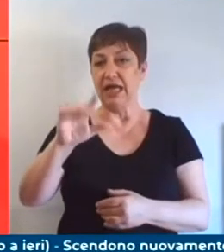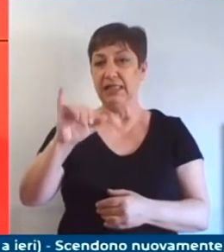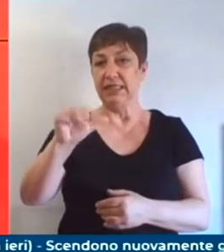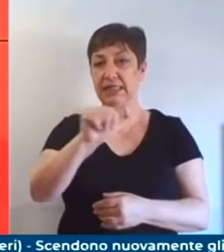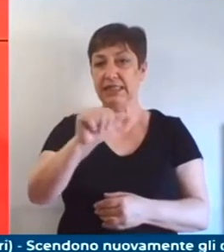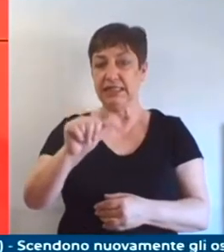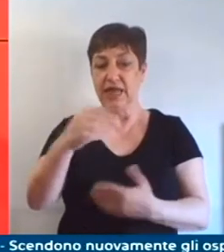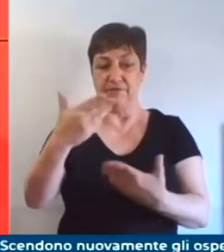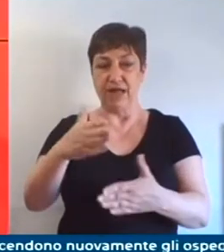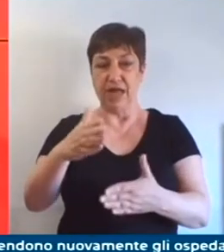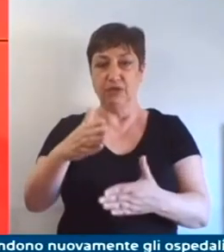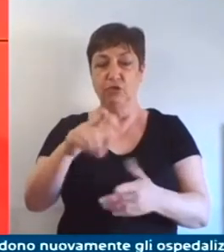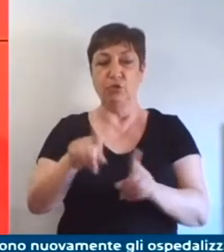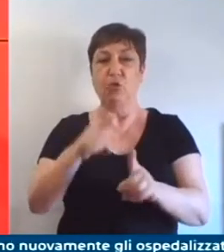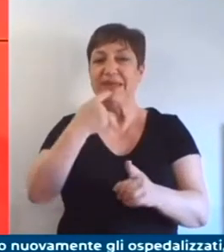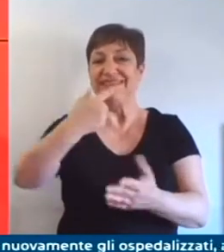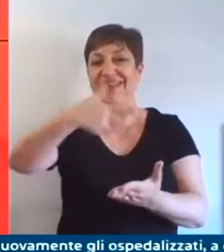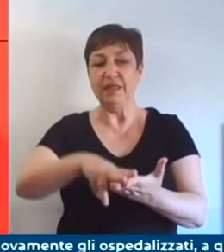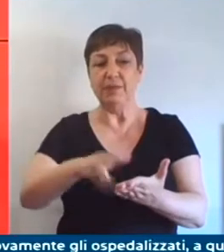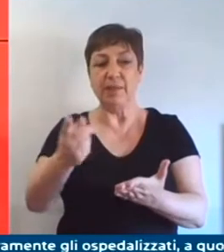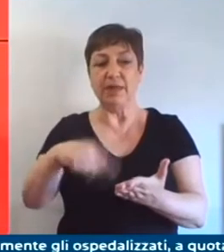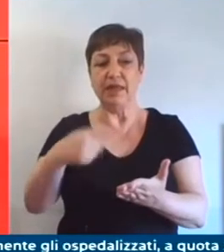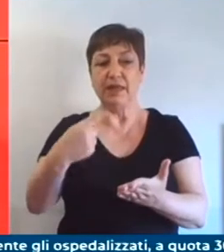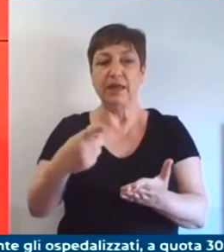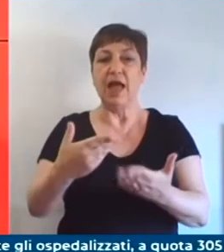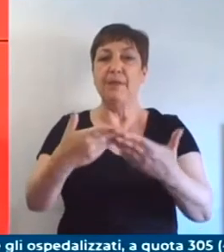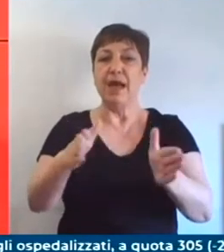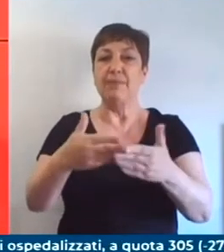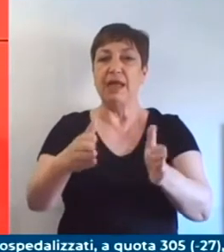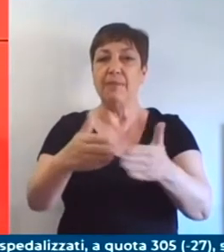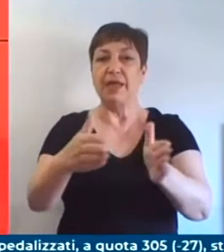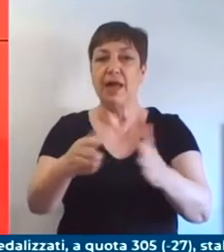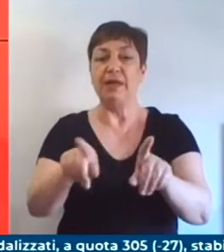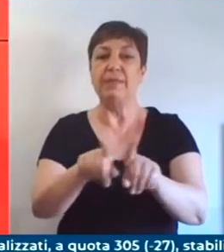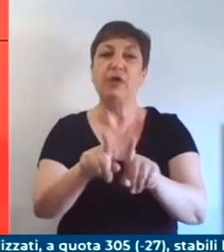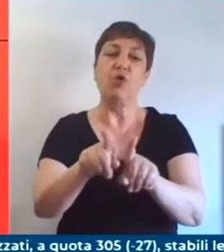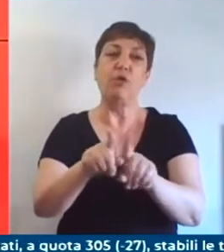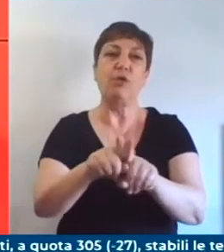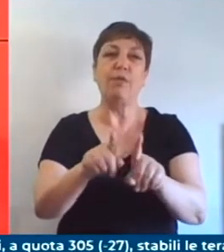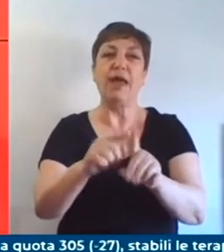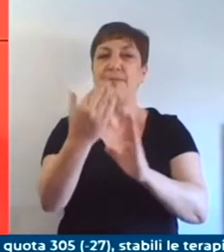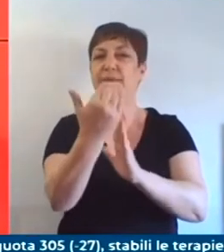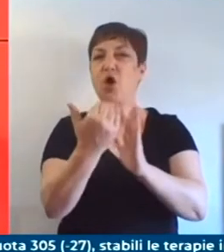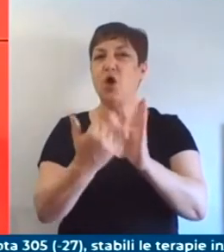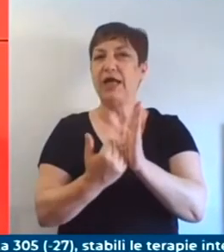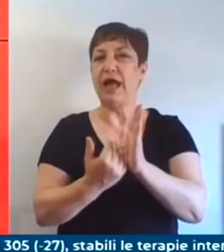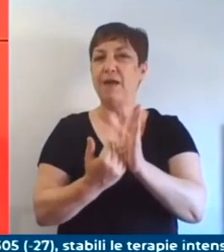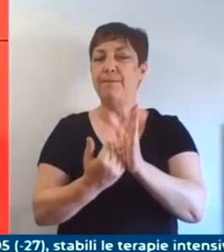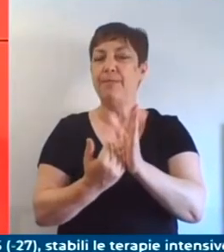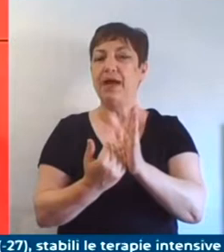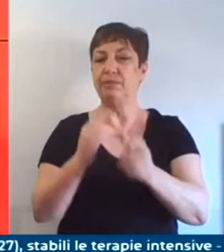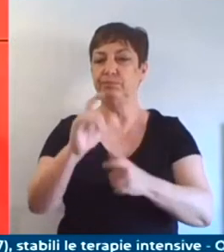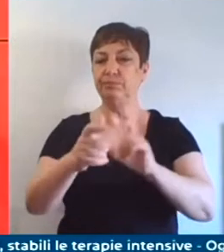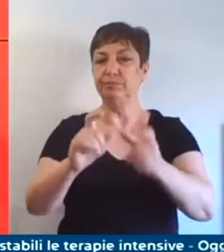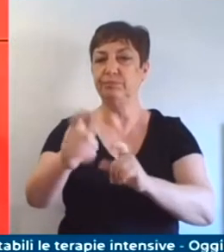riapertura progressiva a questi luoghi ovviamente nel rispetto di quello che è il contenimento della diffusione del